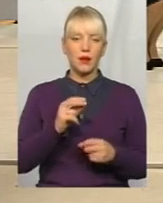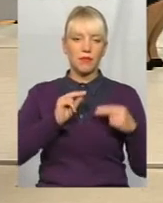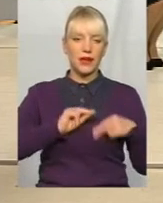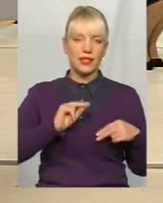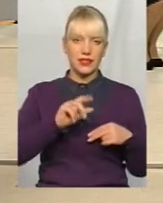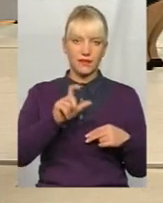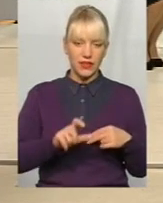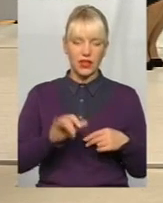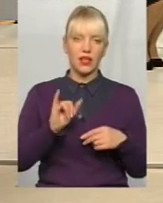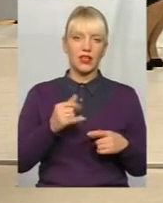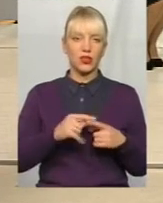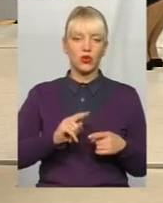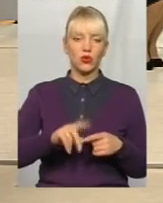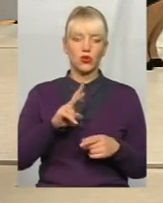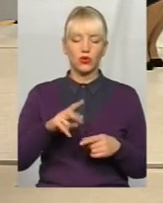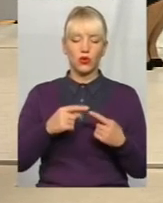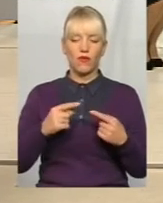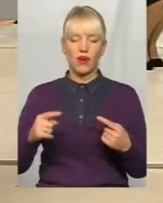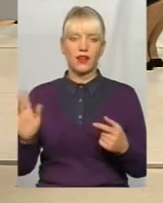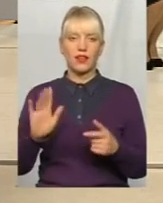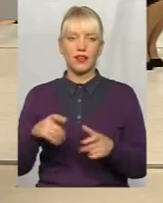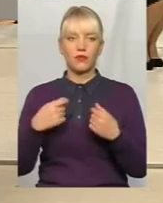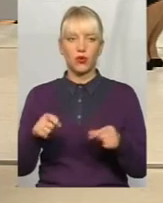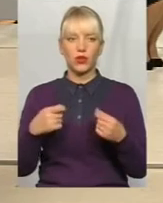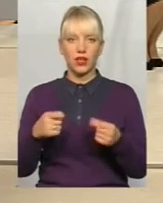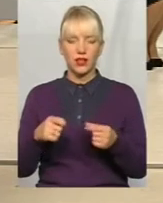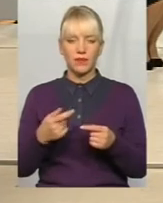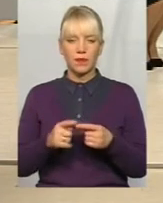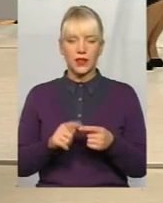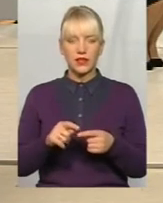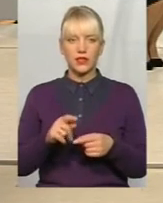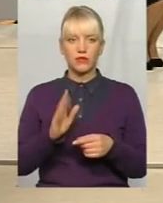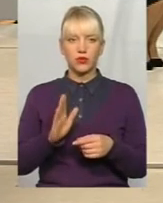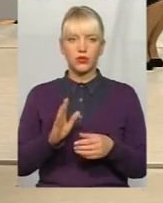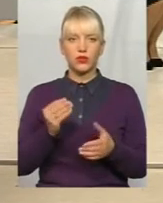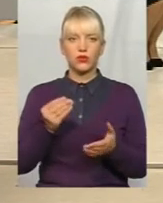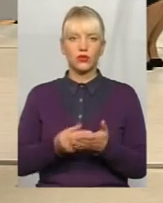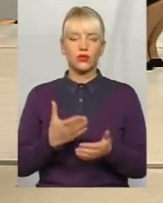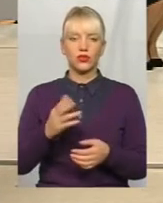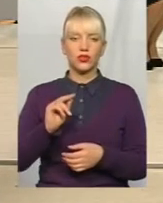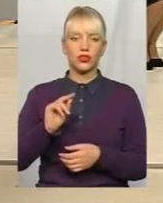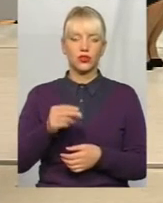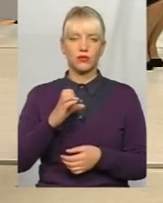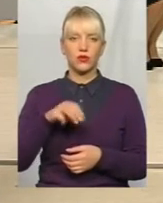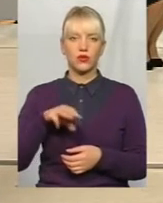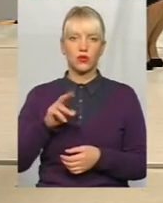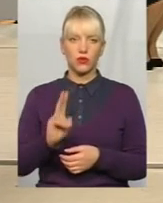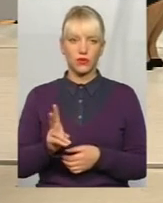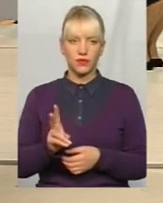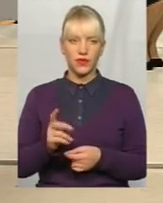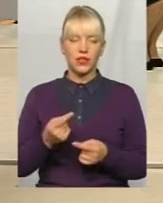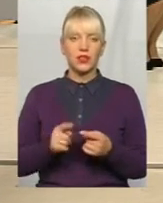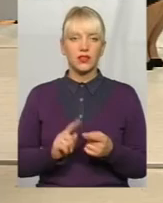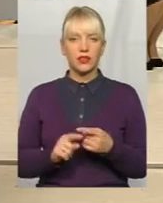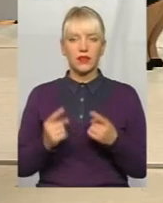І той товар, який продає найману ця особу, буде набагато дорожчий, ніж в стоках. І це